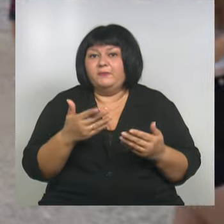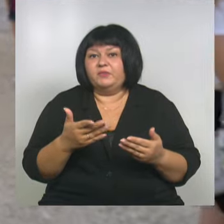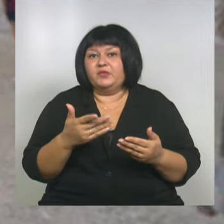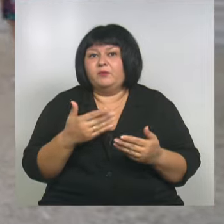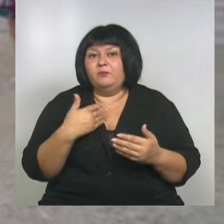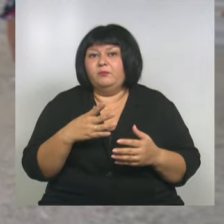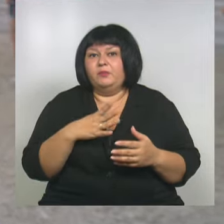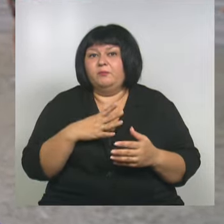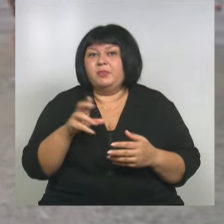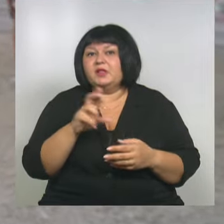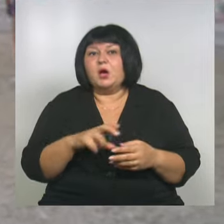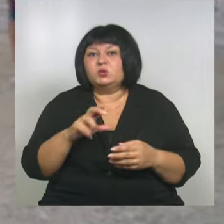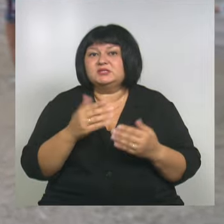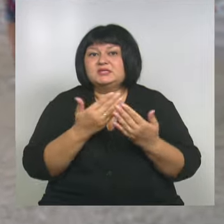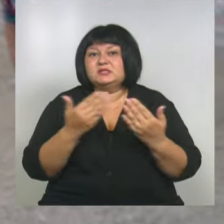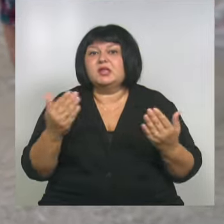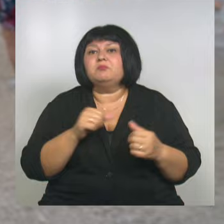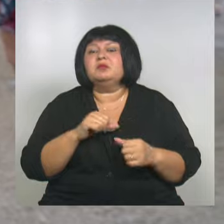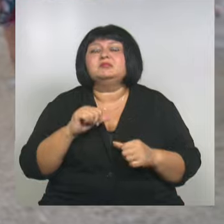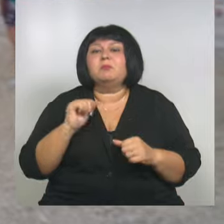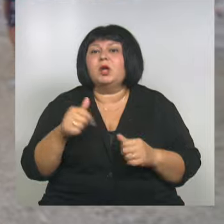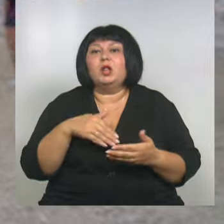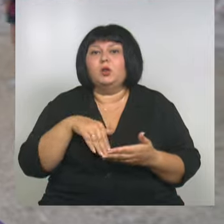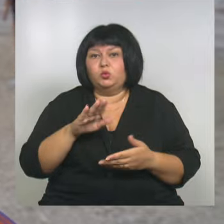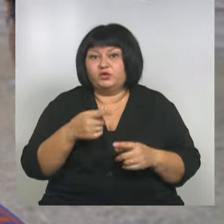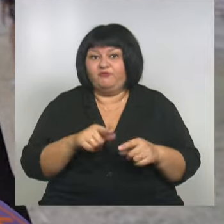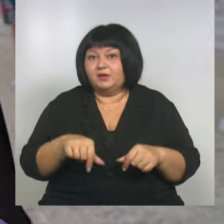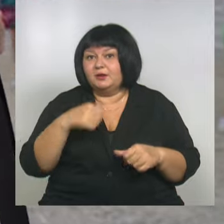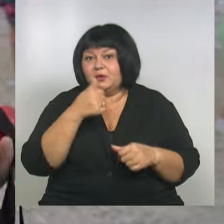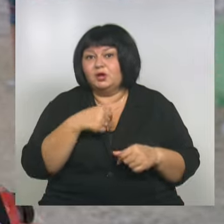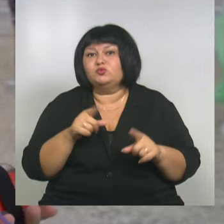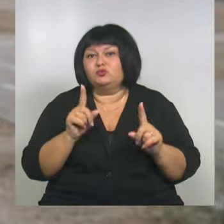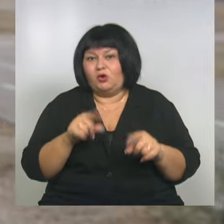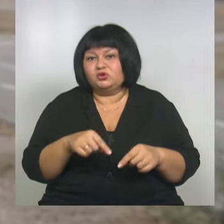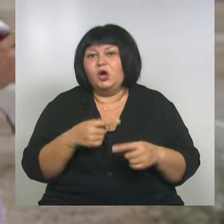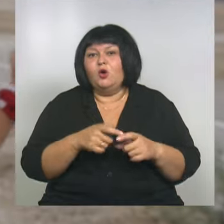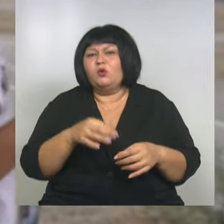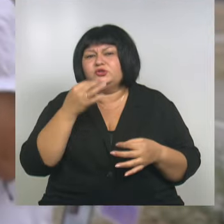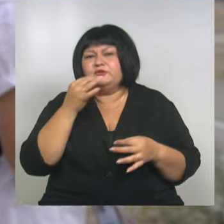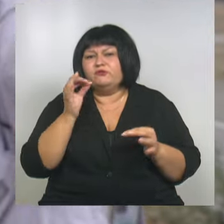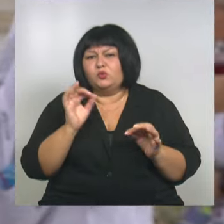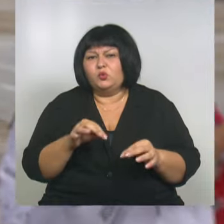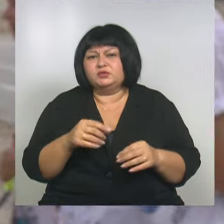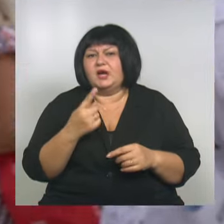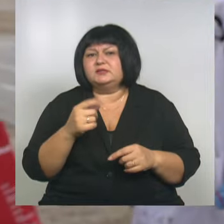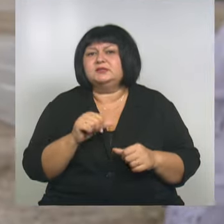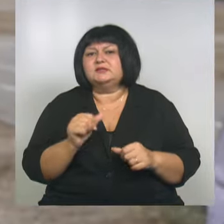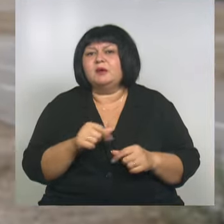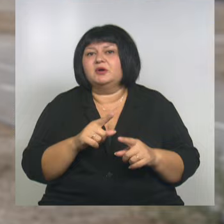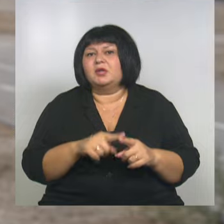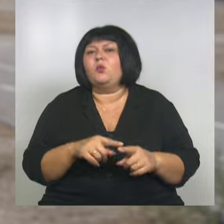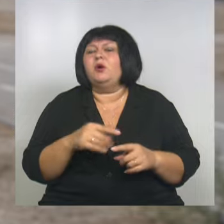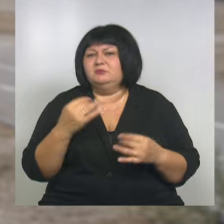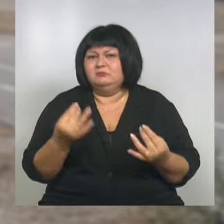году, и Белгородский стенд был один из лучших, и в этом году тоже тут все очень вкусно. Один из самых таких прикольных